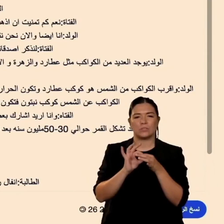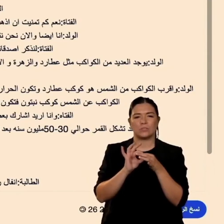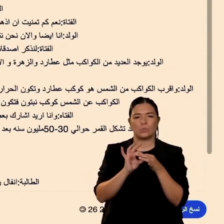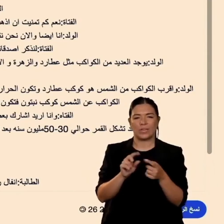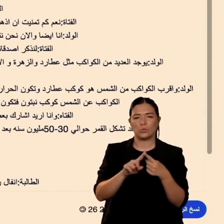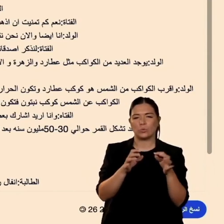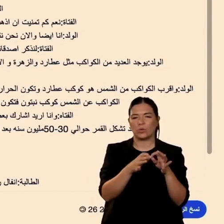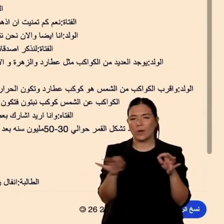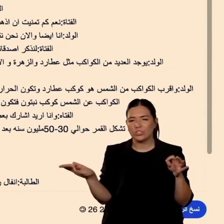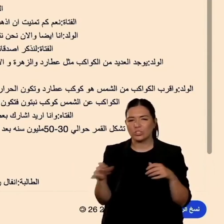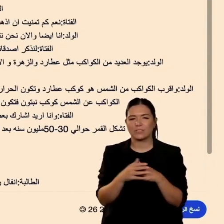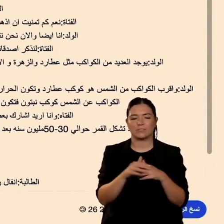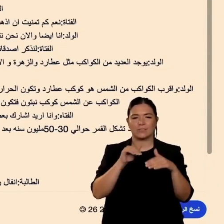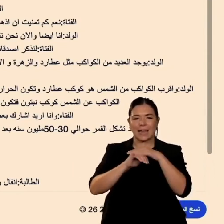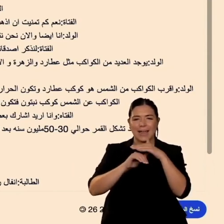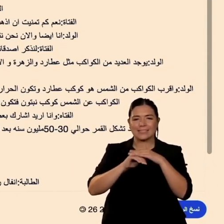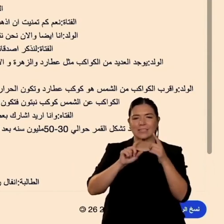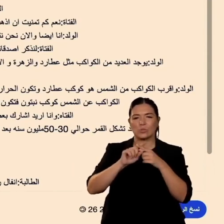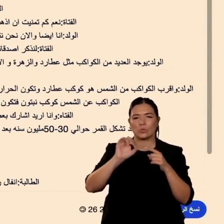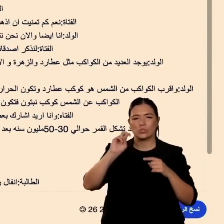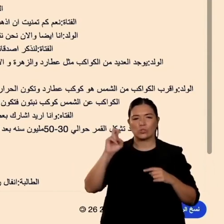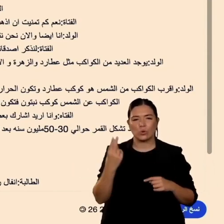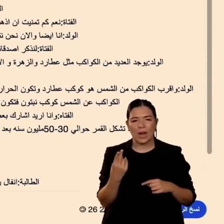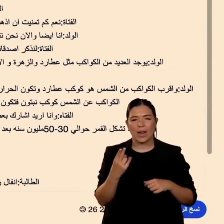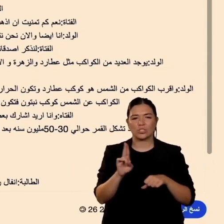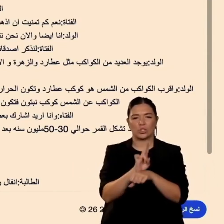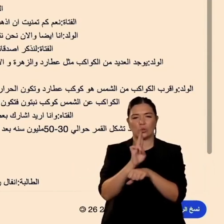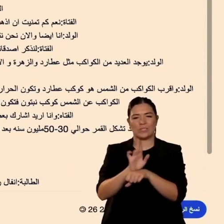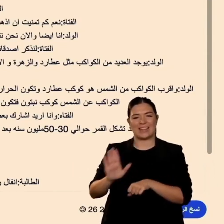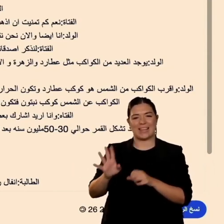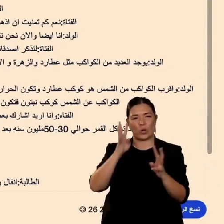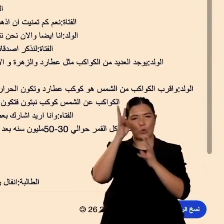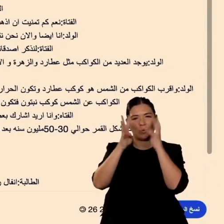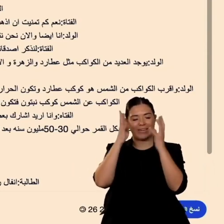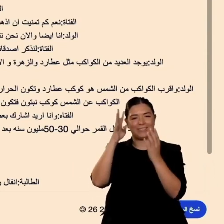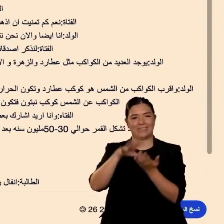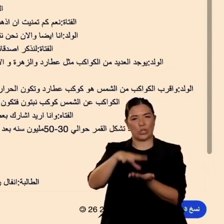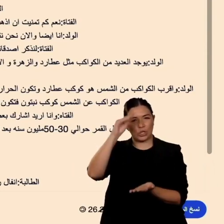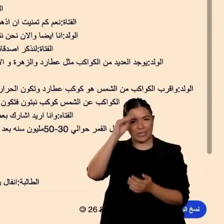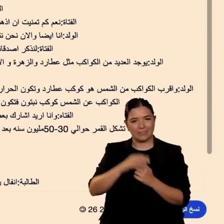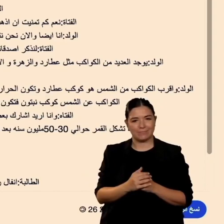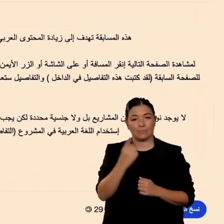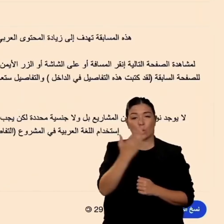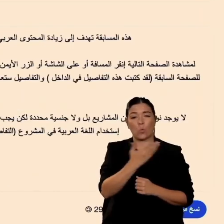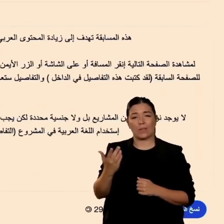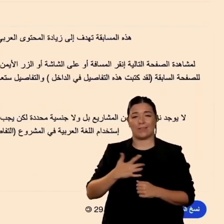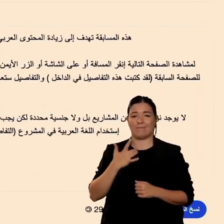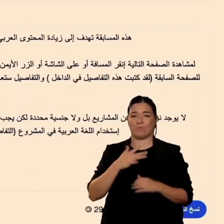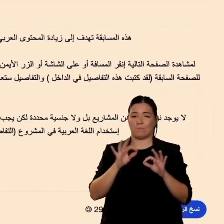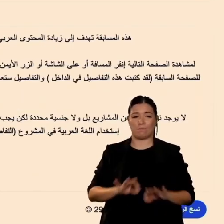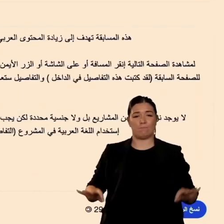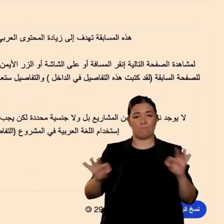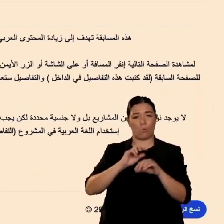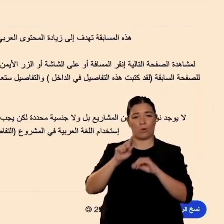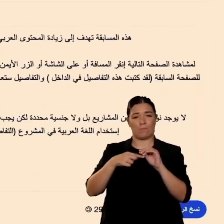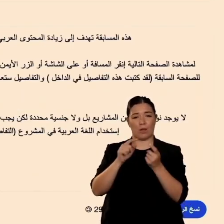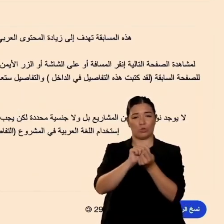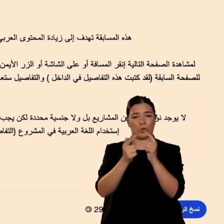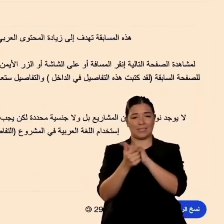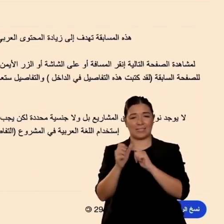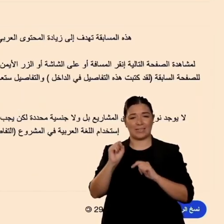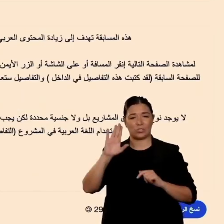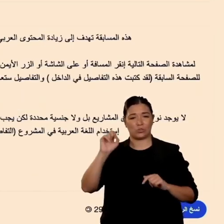lingue che si stanno che si usano quando insegniamo ai bambini come creare